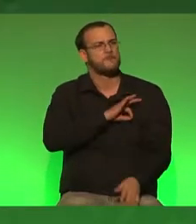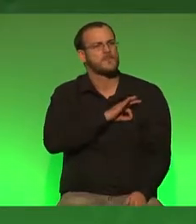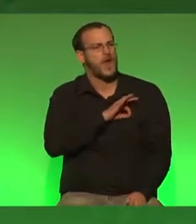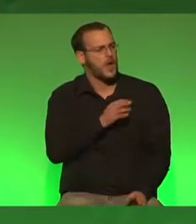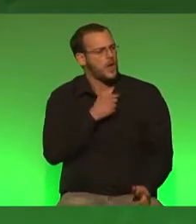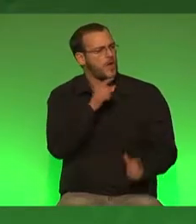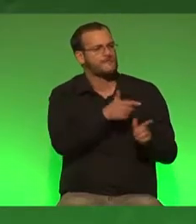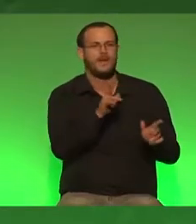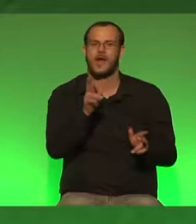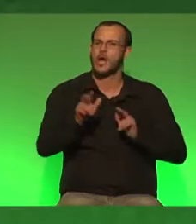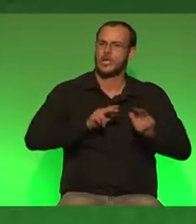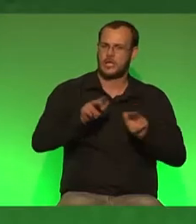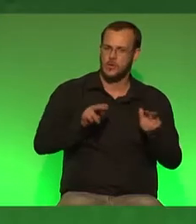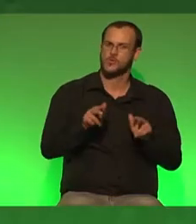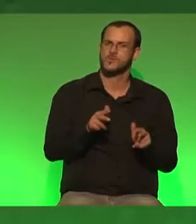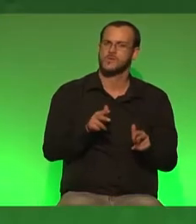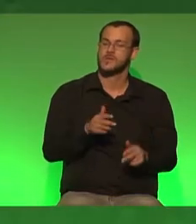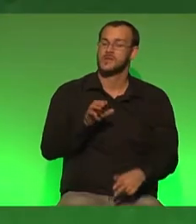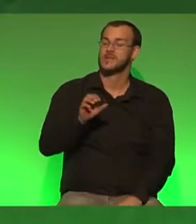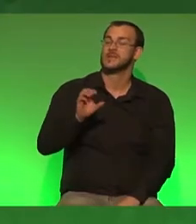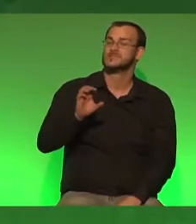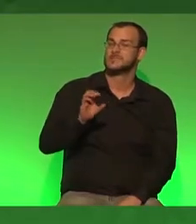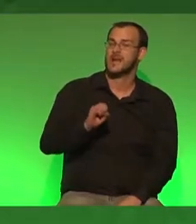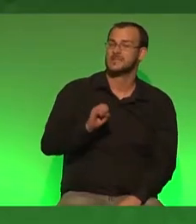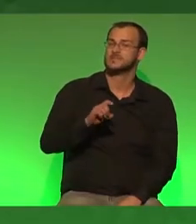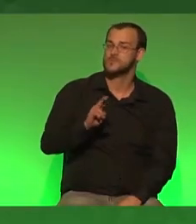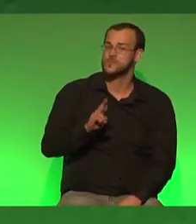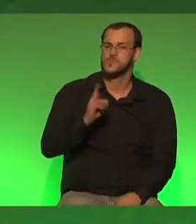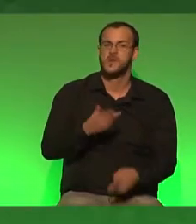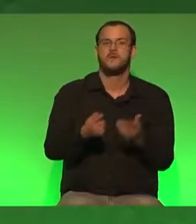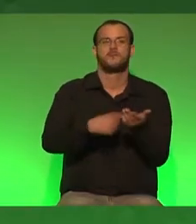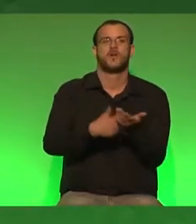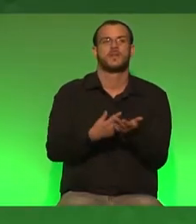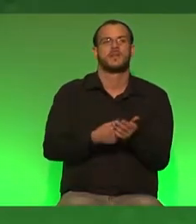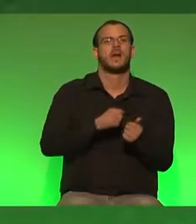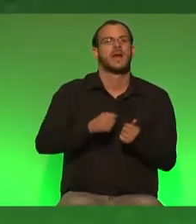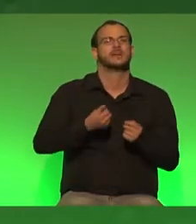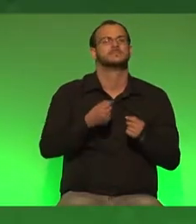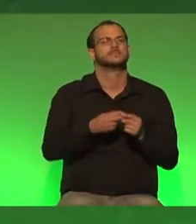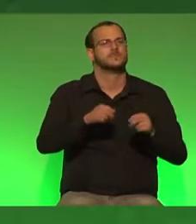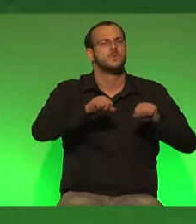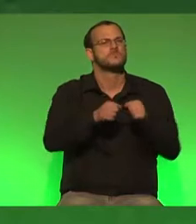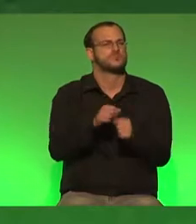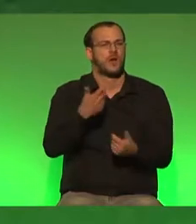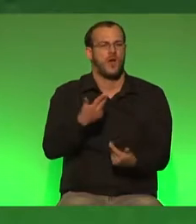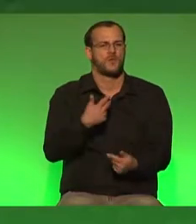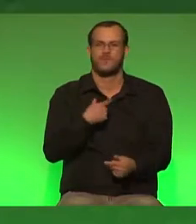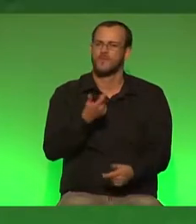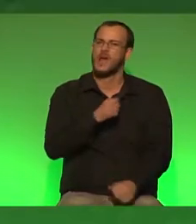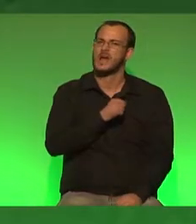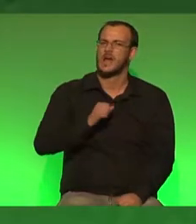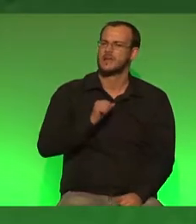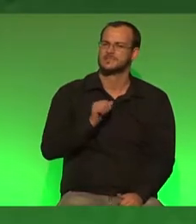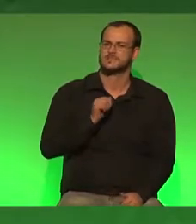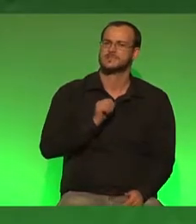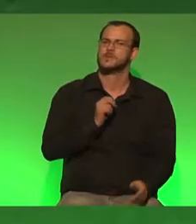Regierungen getragen haben. Die CSU fordert jetzt Rechtsbrüche als Antwort auf Rechtspopulismus